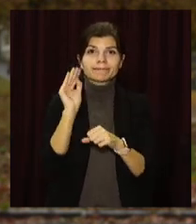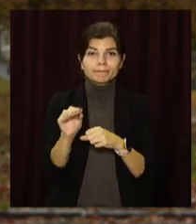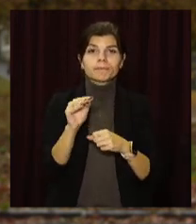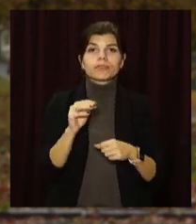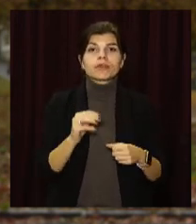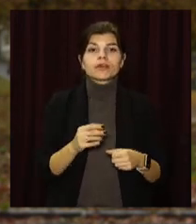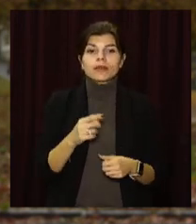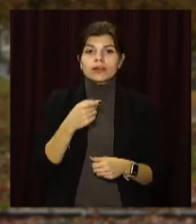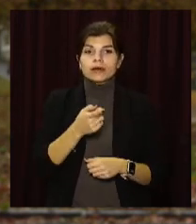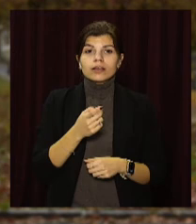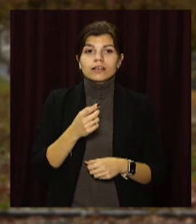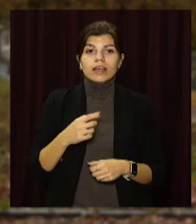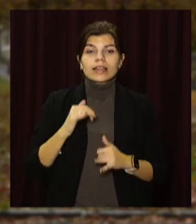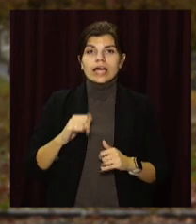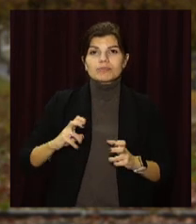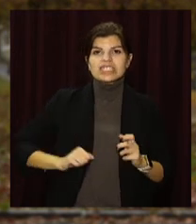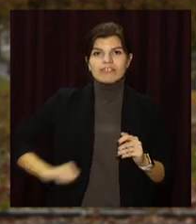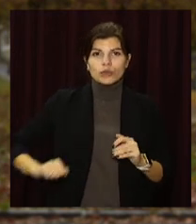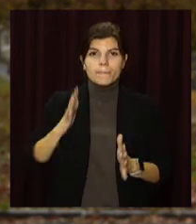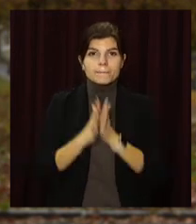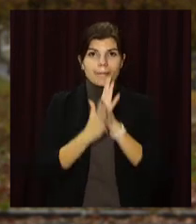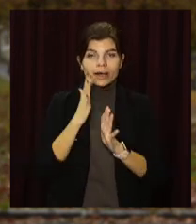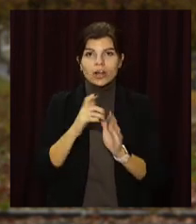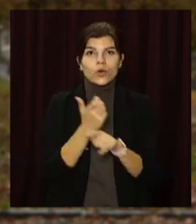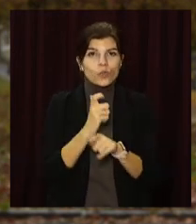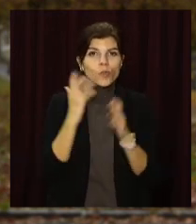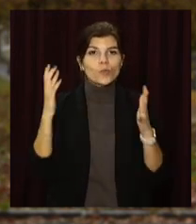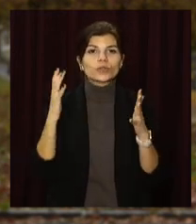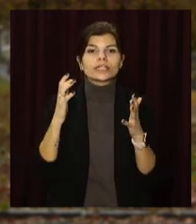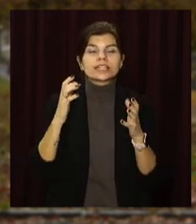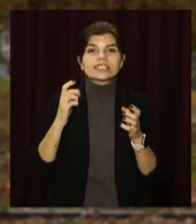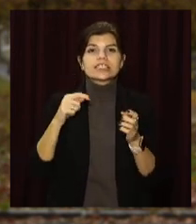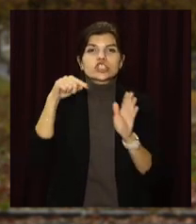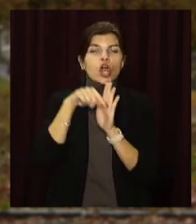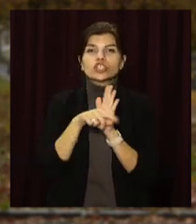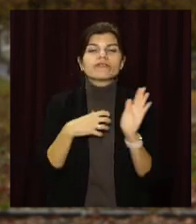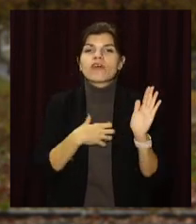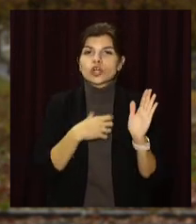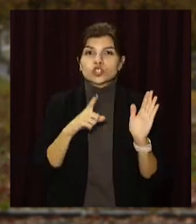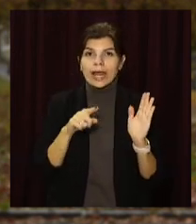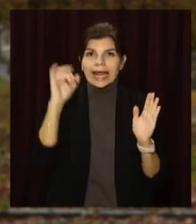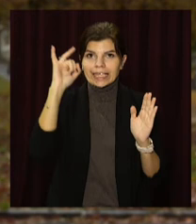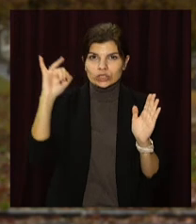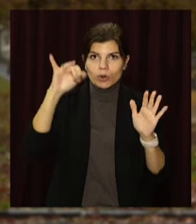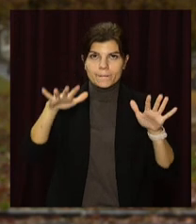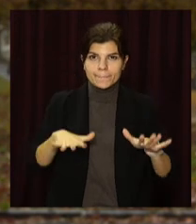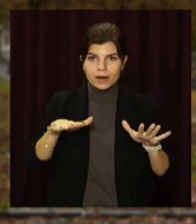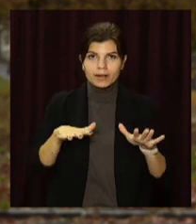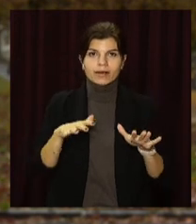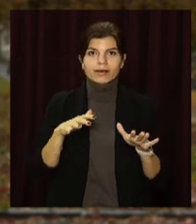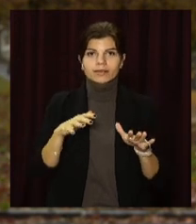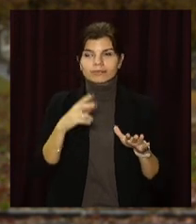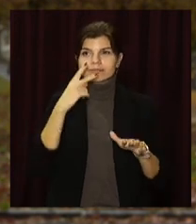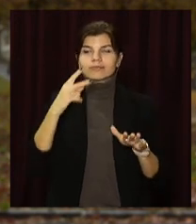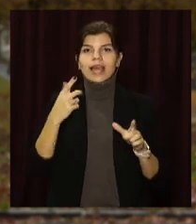Окрім цього, так як Севастопольський парк має надзвичайно велике значення як історичний місце, історичний пантеон,